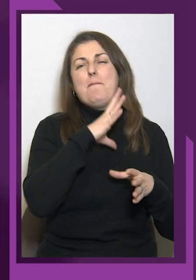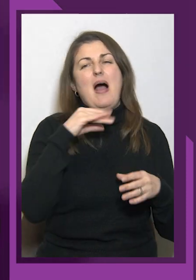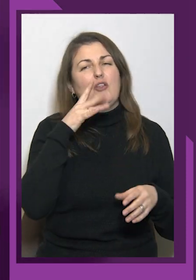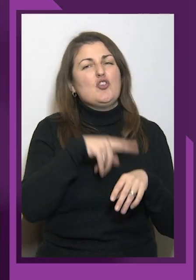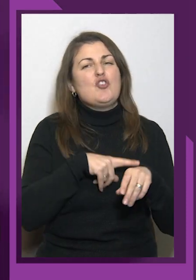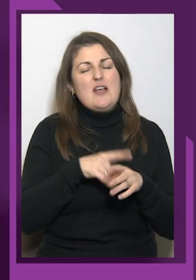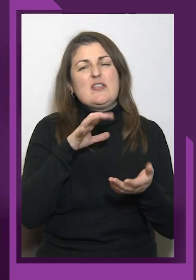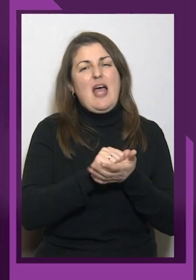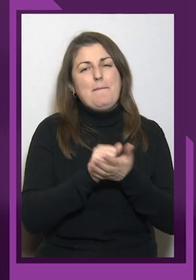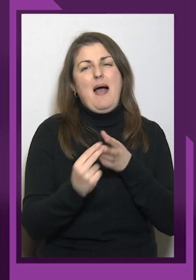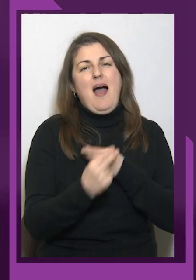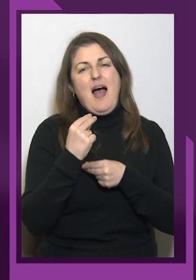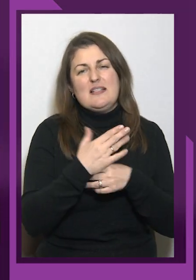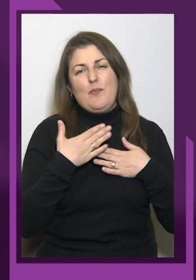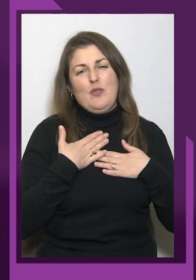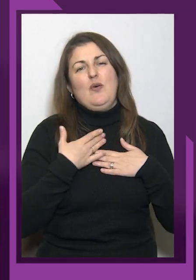допомагали усьому.